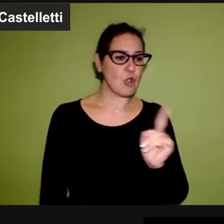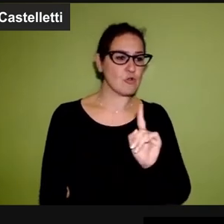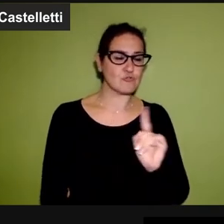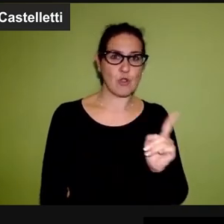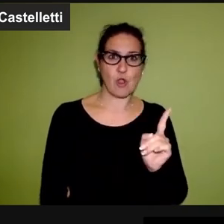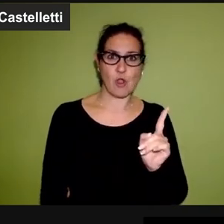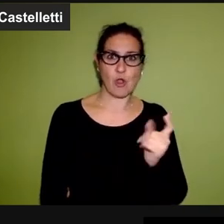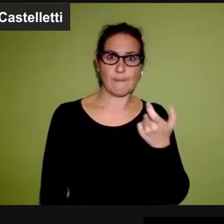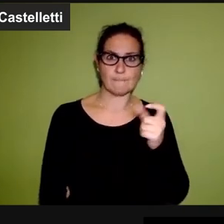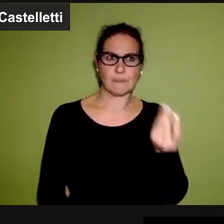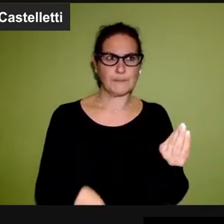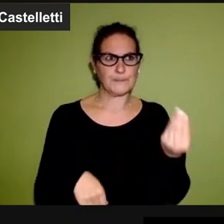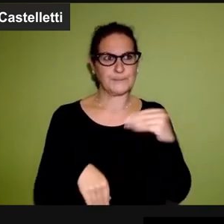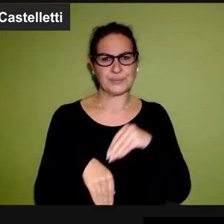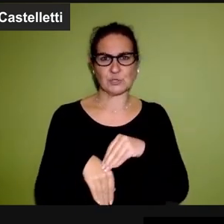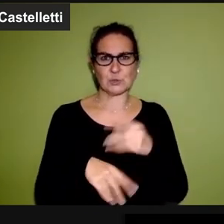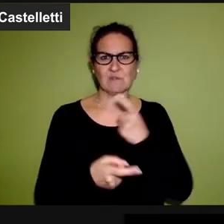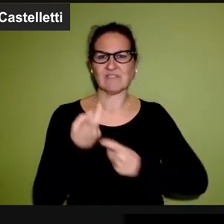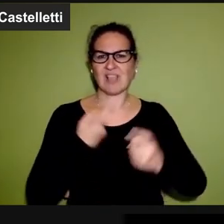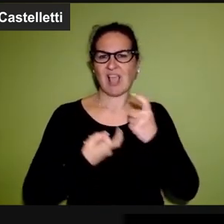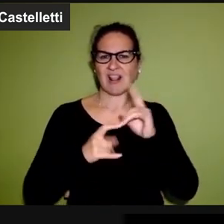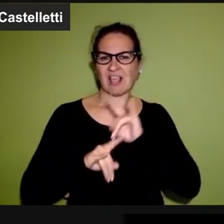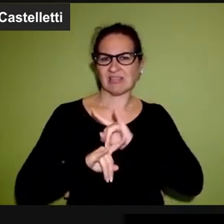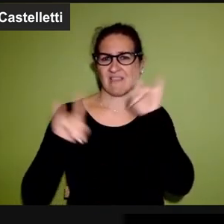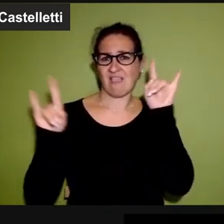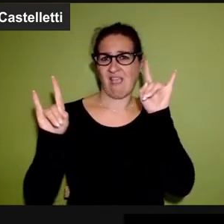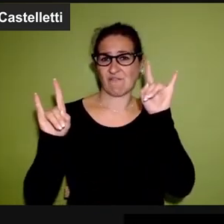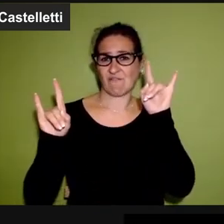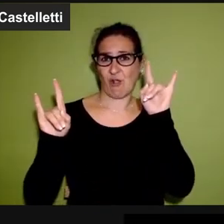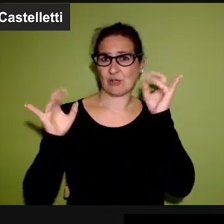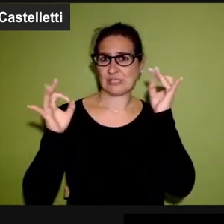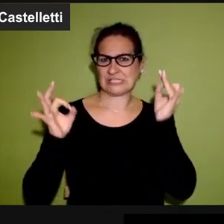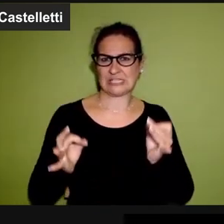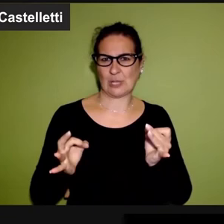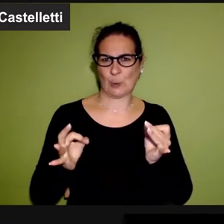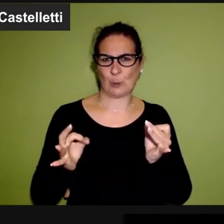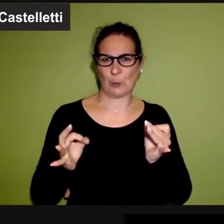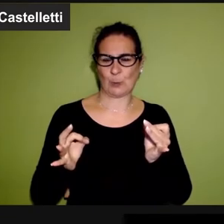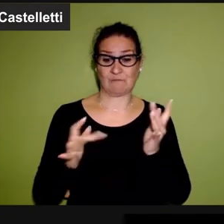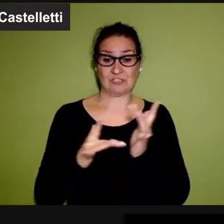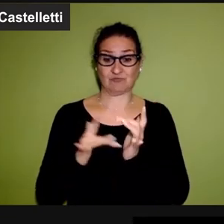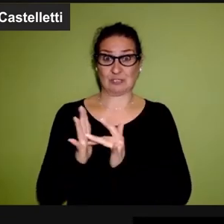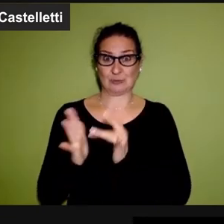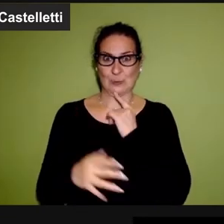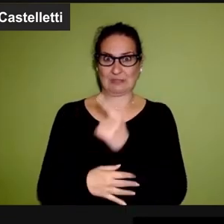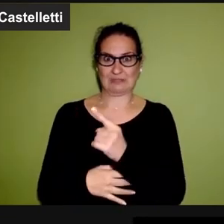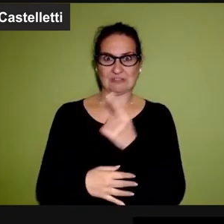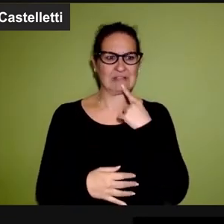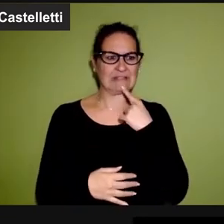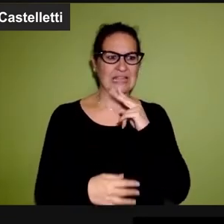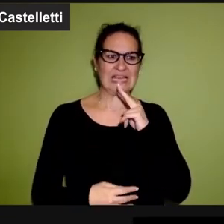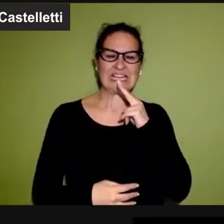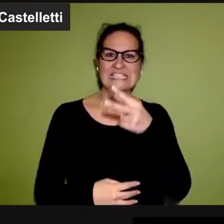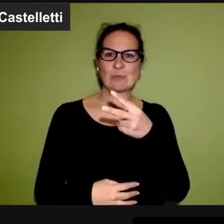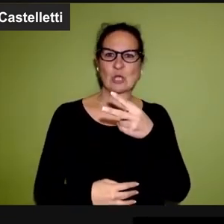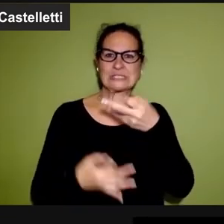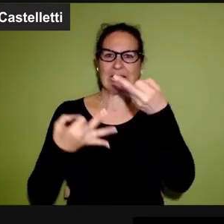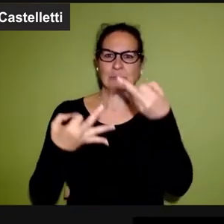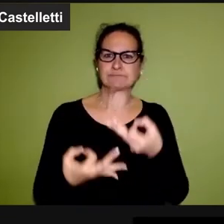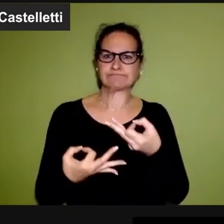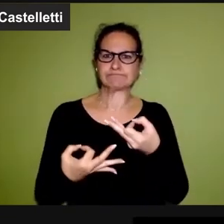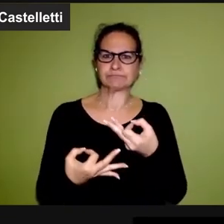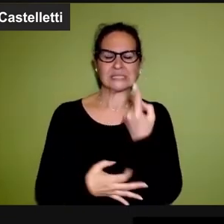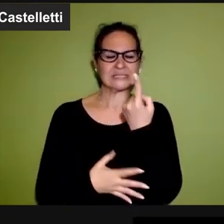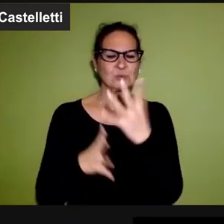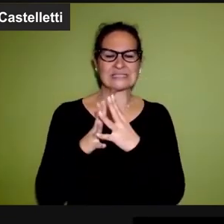no no perché il di più viene dal maligno. Gesù che parla e che quindi dice che chi non dà